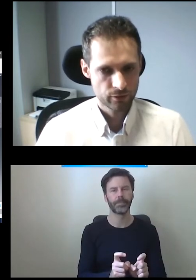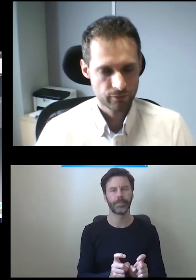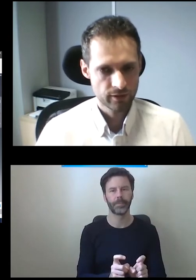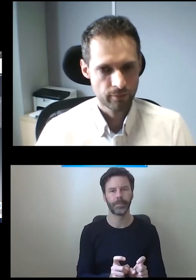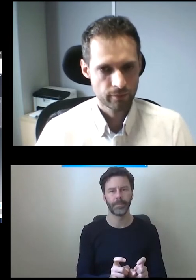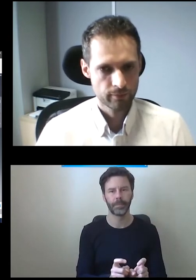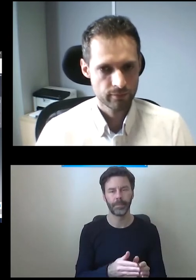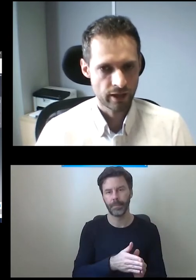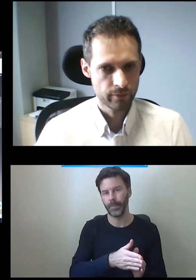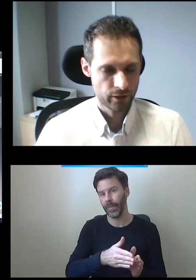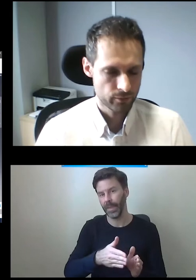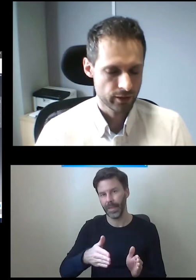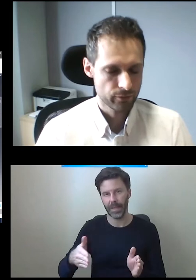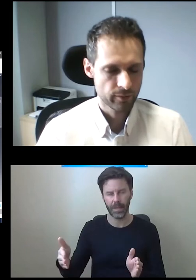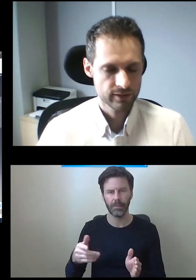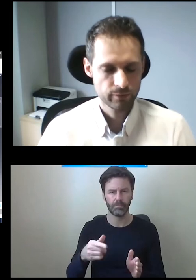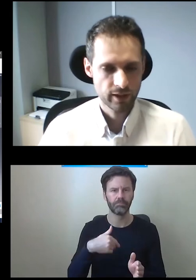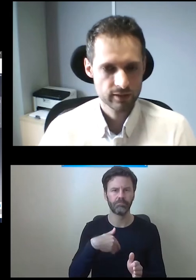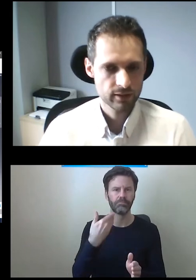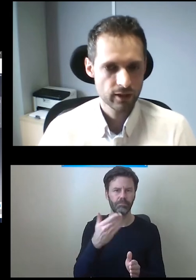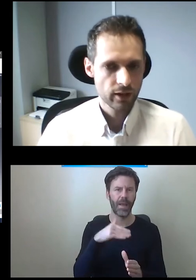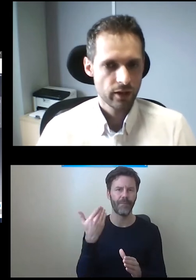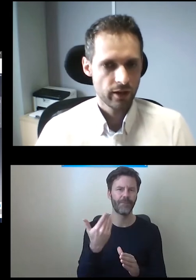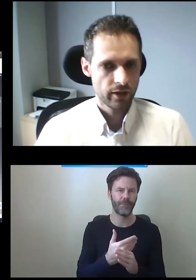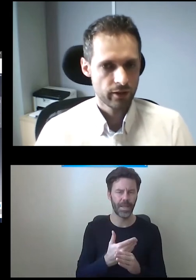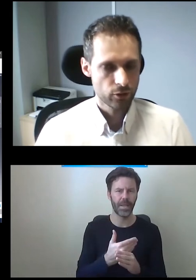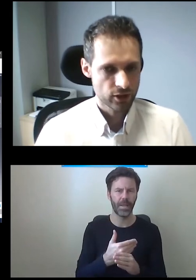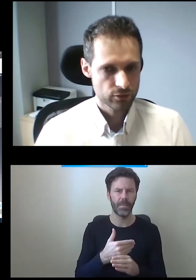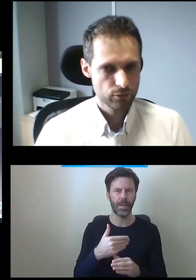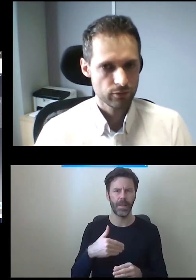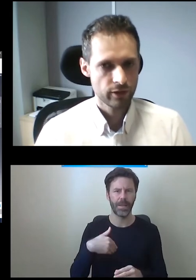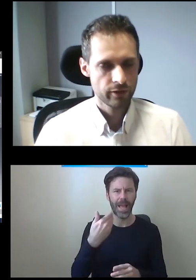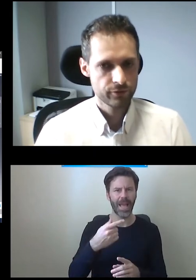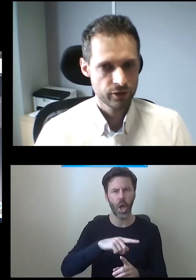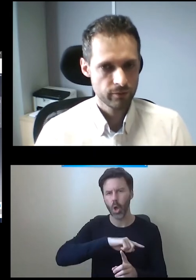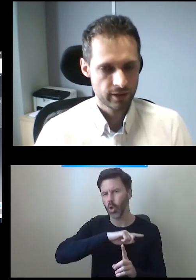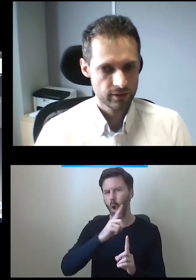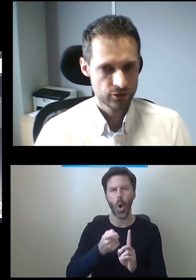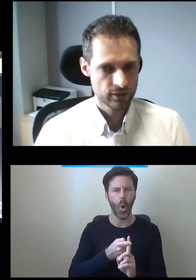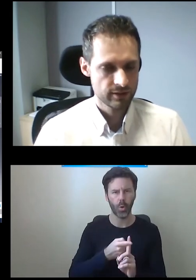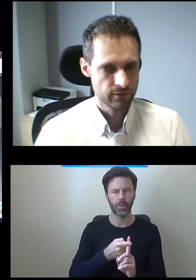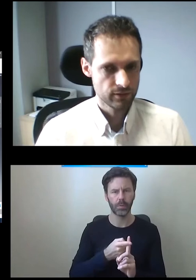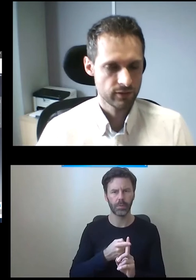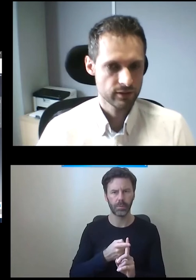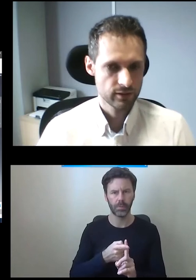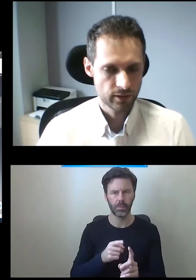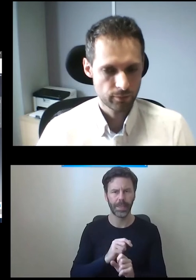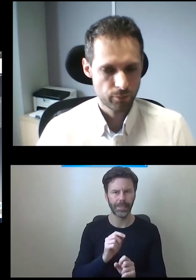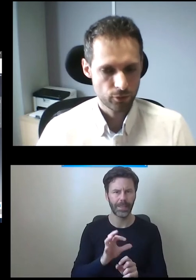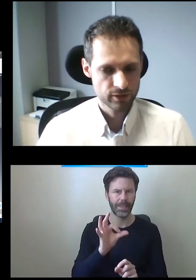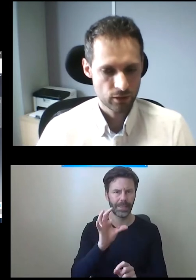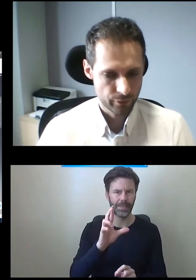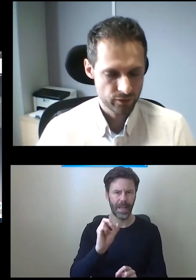windę dajemy, my jako firma z SME Access rok czasu, w czym jest jeszcze jeden serwis. Więc